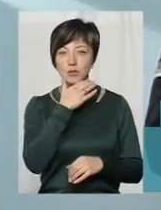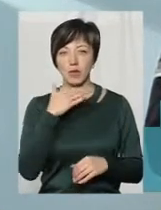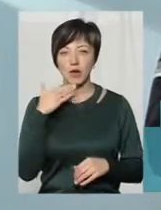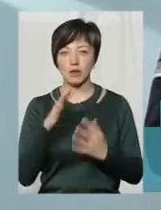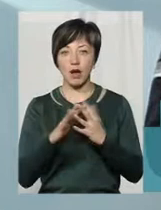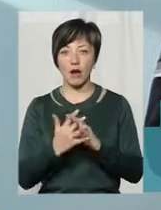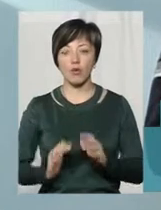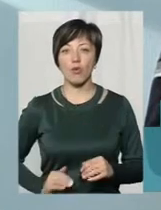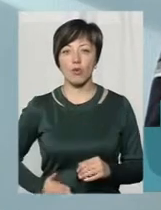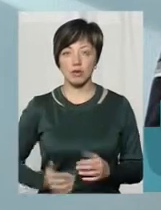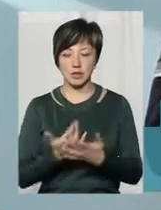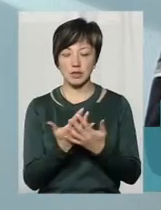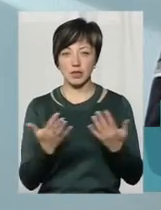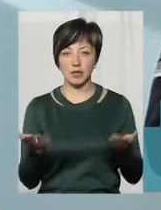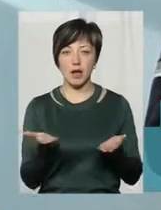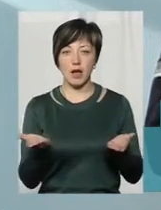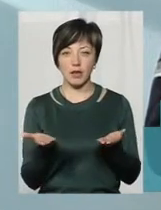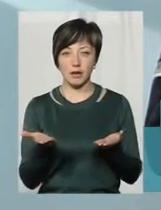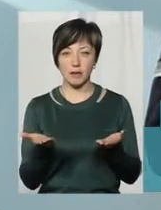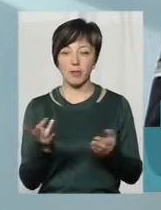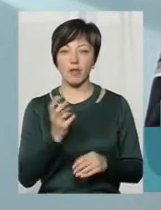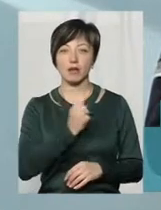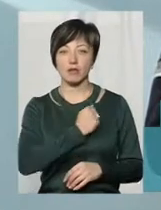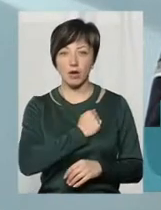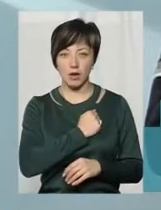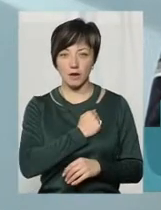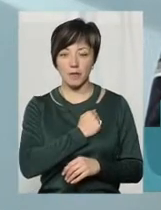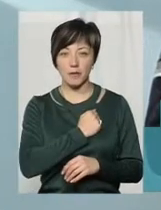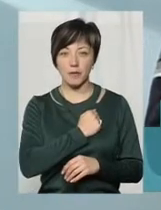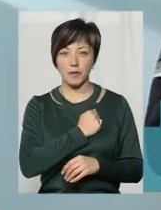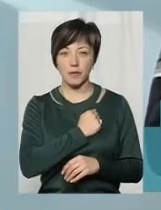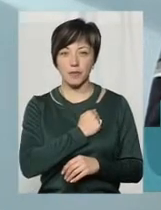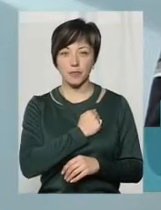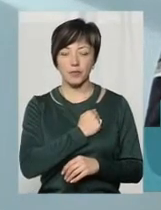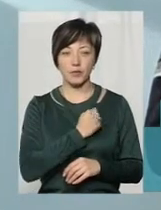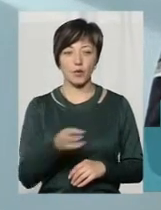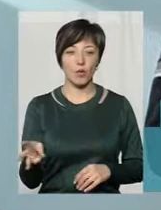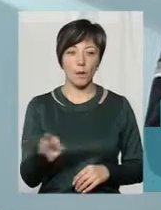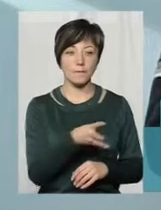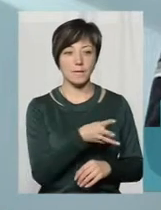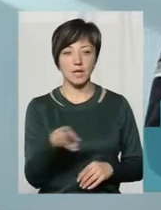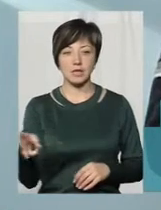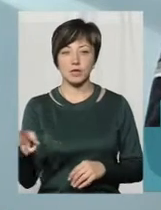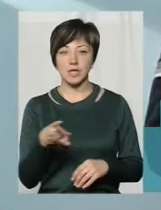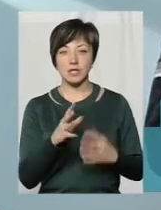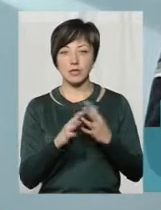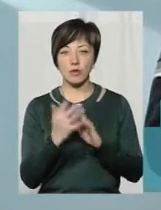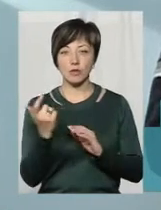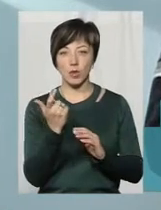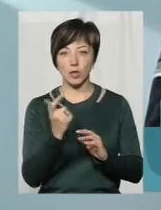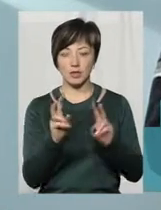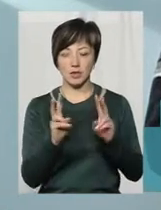агрохолдингів, які, на жаль, оприскують наші сільськогосподарські культури,